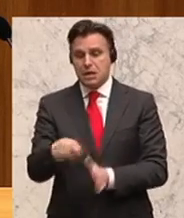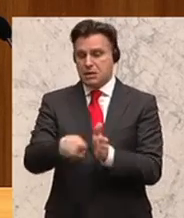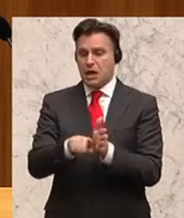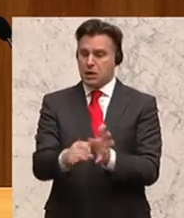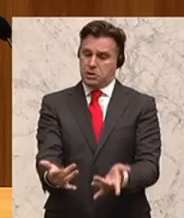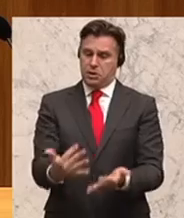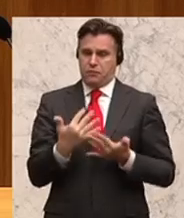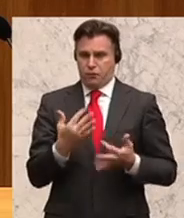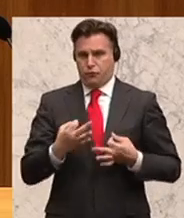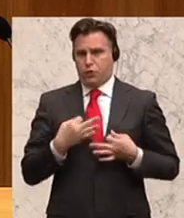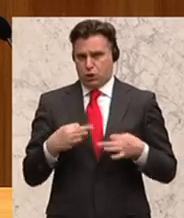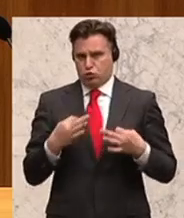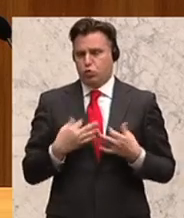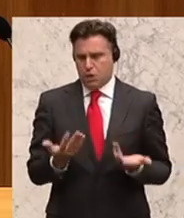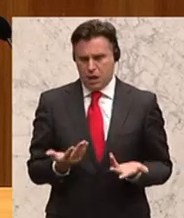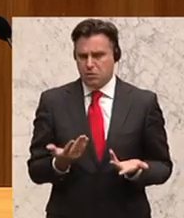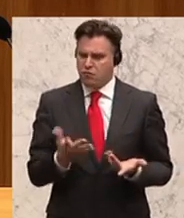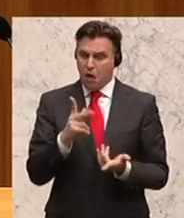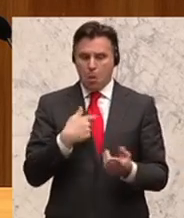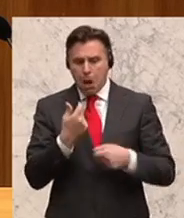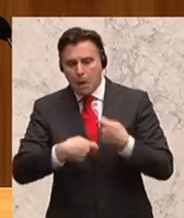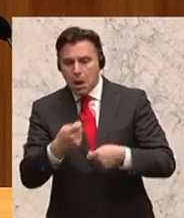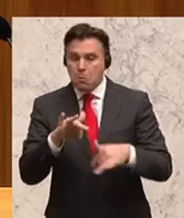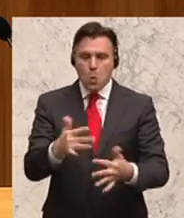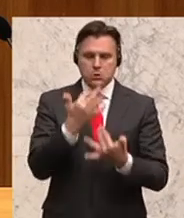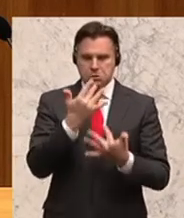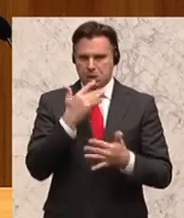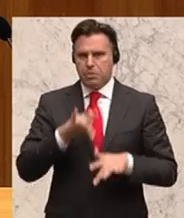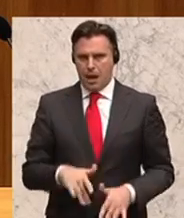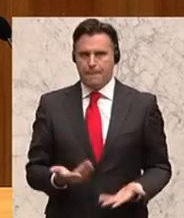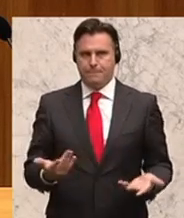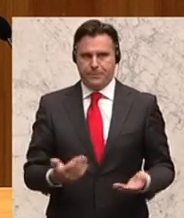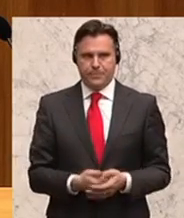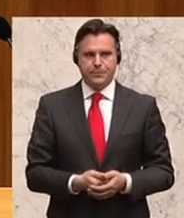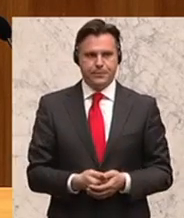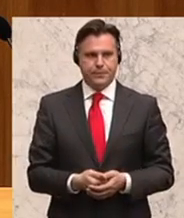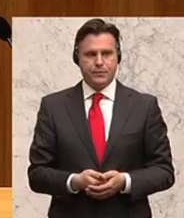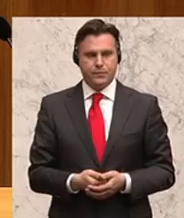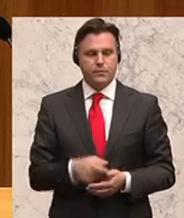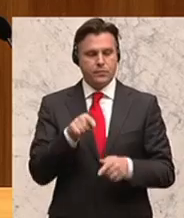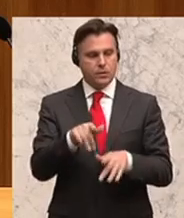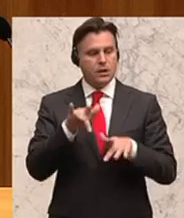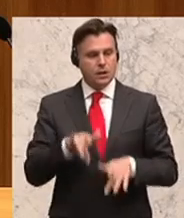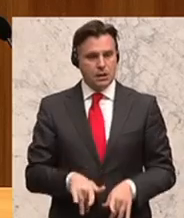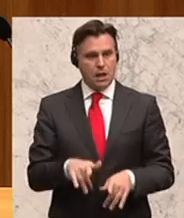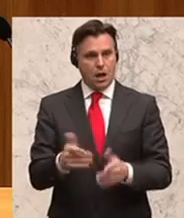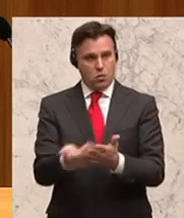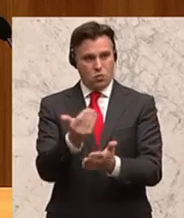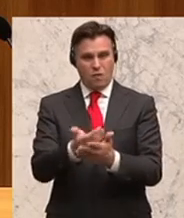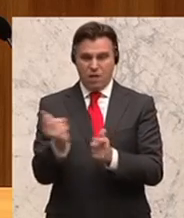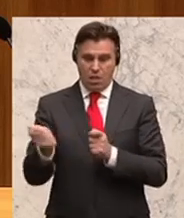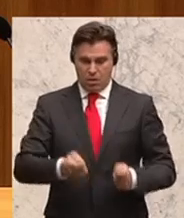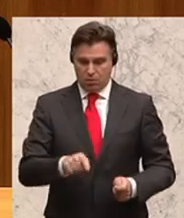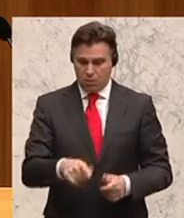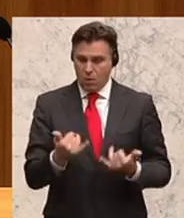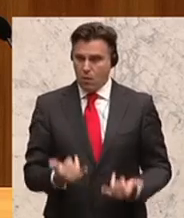negativen Folgen durch diesen Umgang mit gefährlichen Substanzen entstehen. In der Novelle, die heute vorliegt,